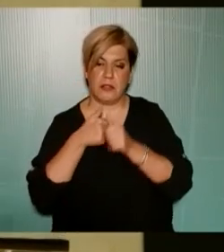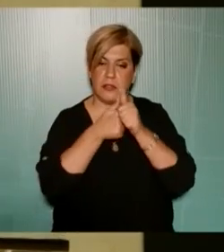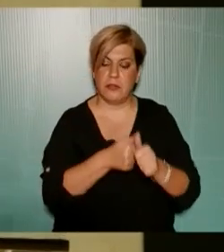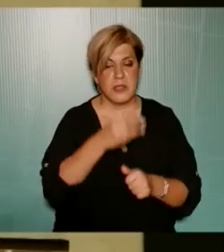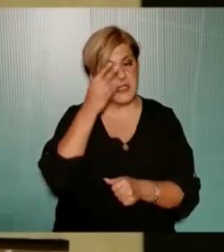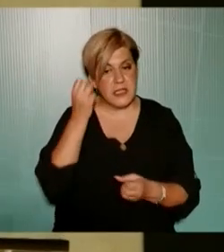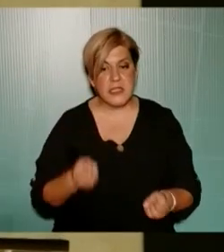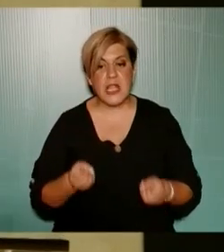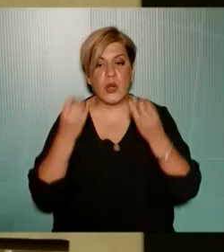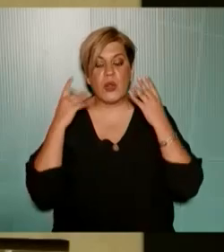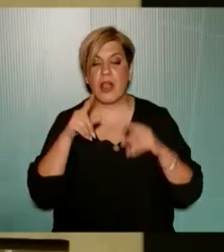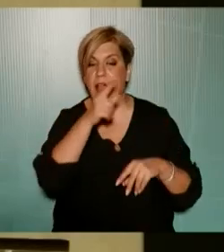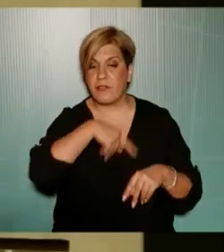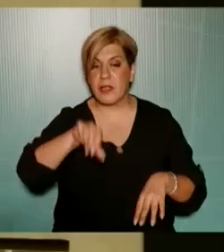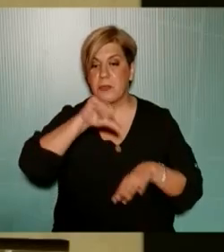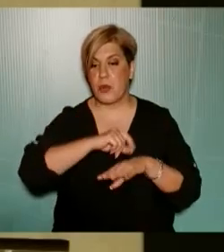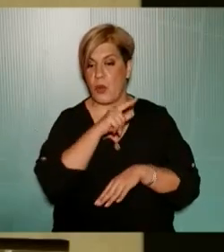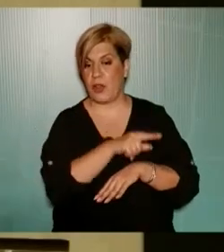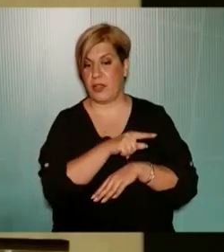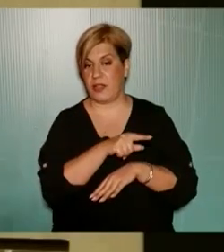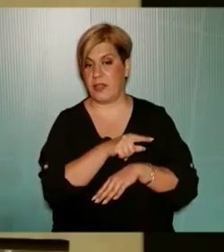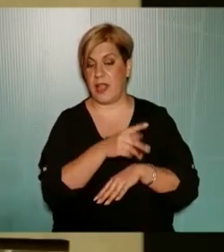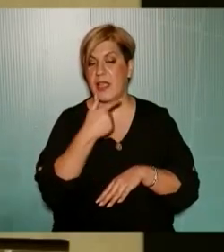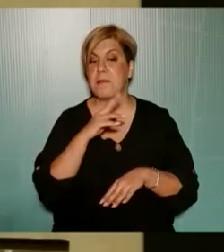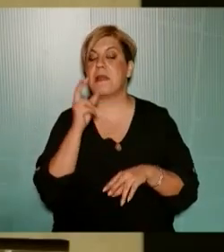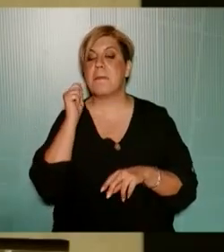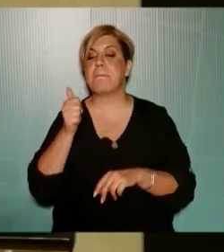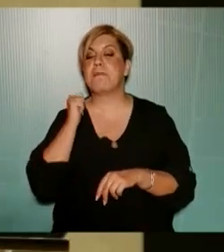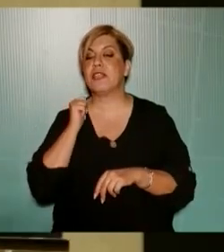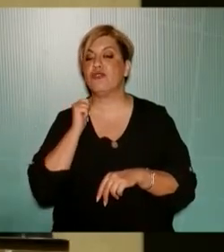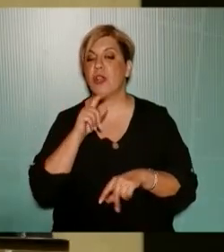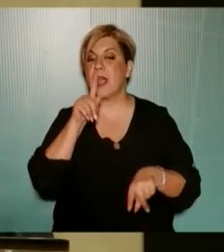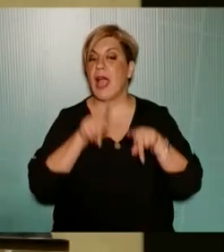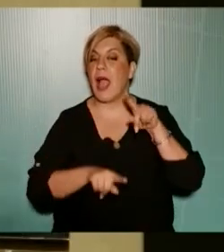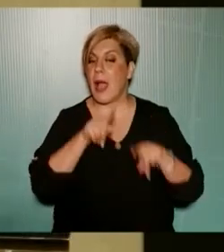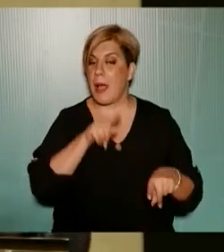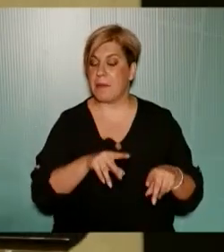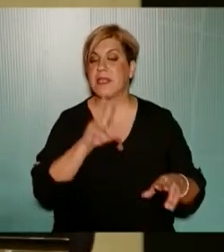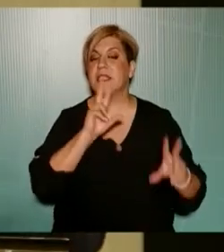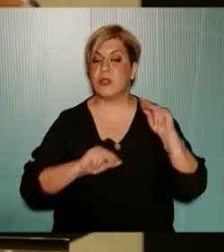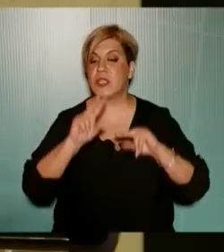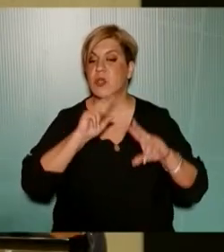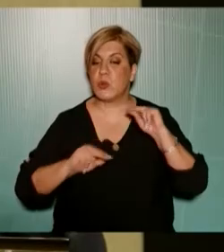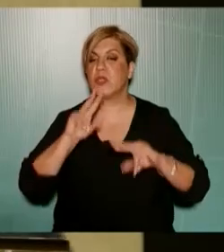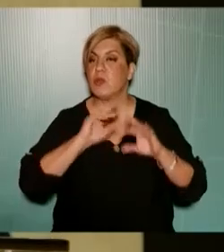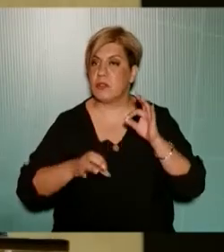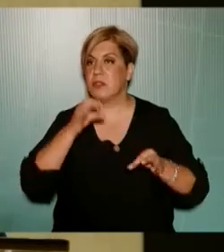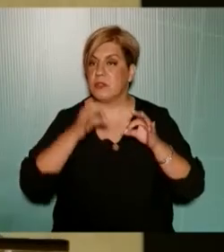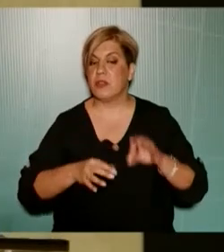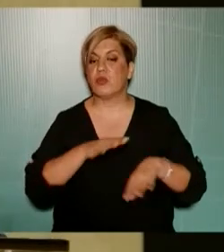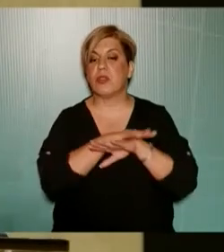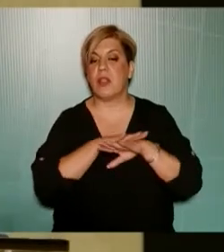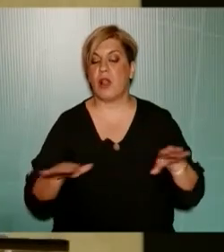ξεχνώντας ότι αυτή η πόλη έχει μείνει πίσω γιατί κάποιοι συζητούν, συζητούν, συζητούν και στο